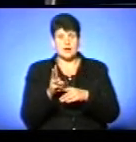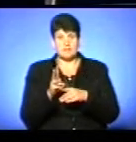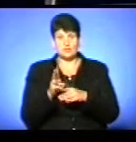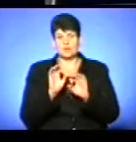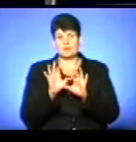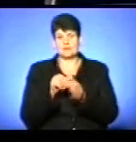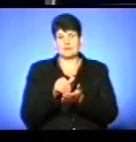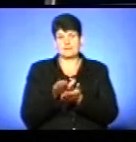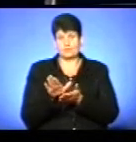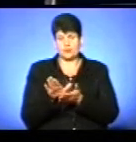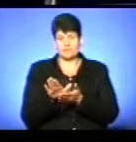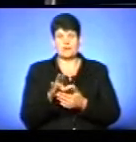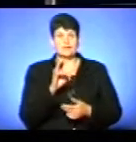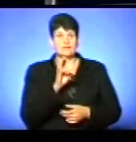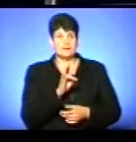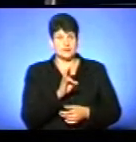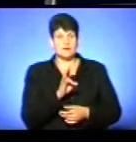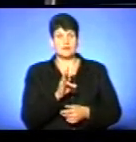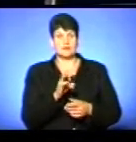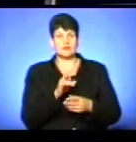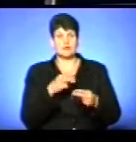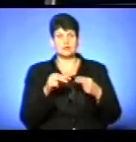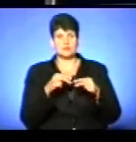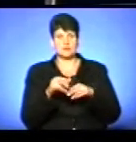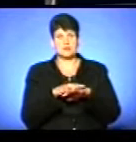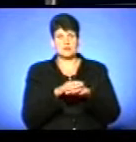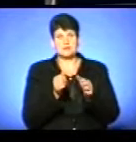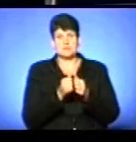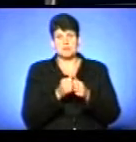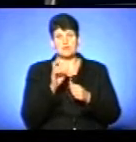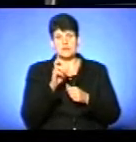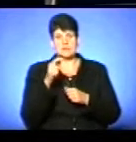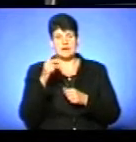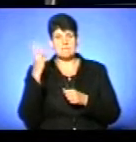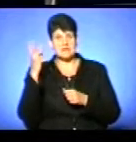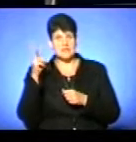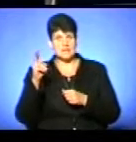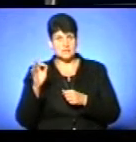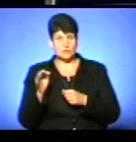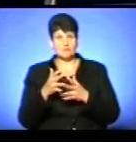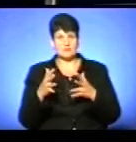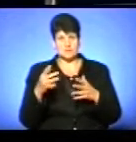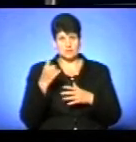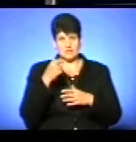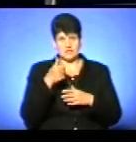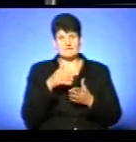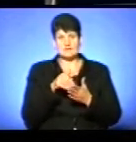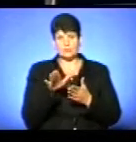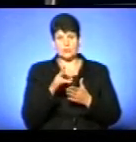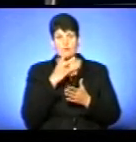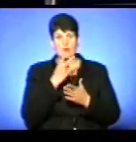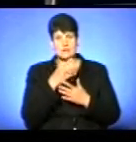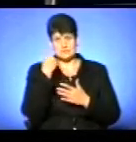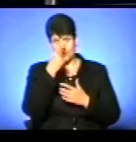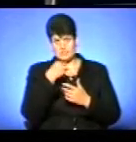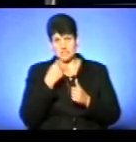відмовилися Наталя, яка торгує на стихійному ринку по вулиці Богдана Хмельницького, що поряд з вокзалом вже більше року відмовилася показувати